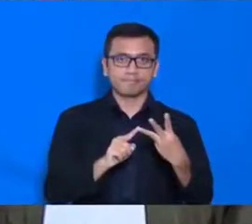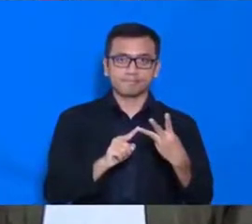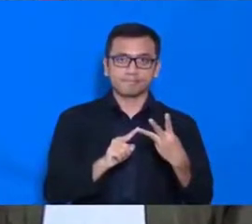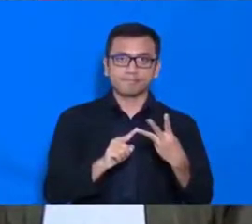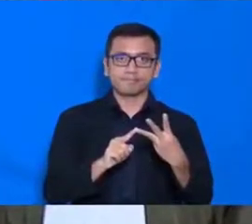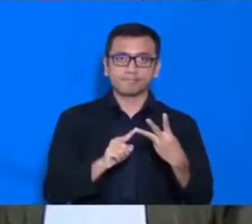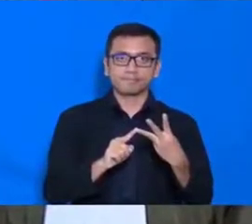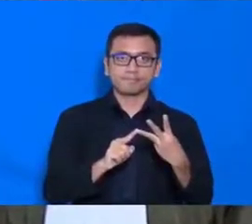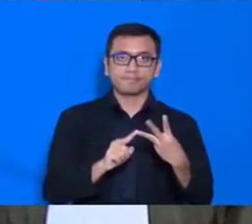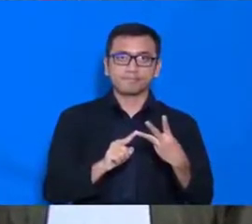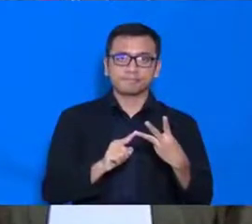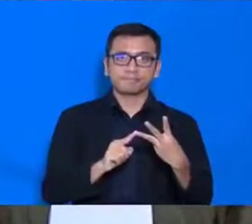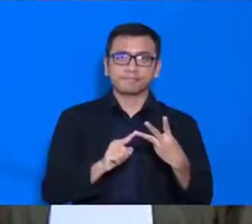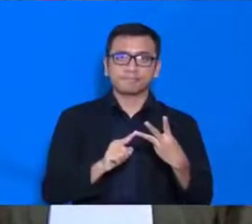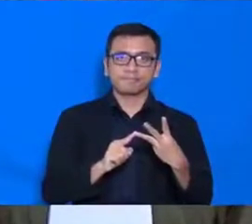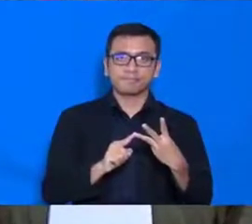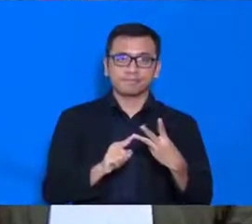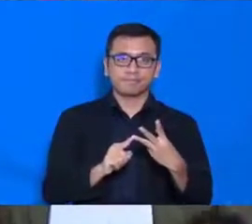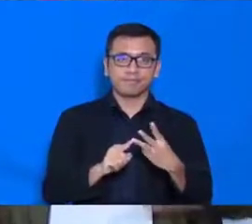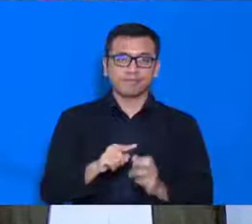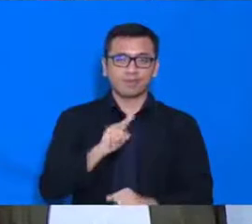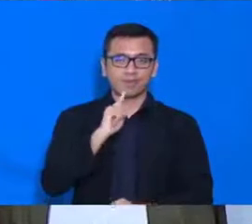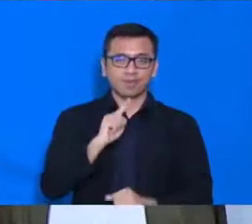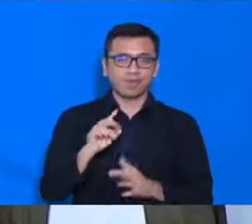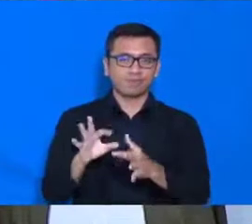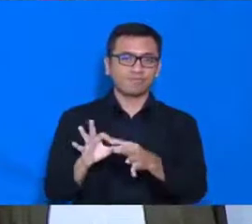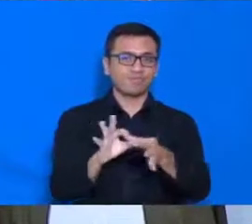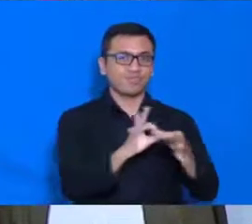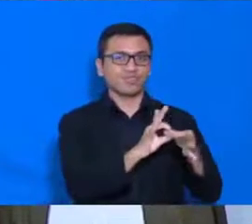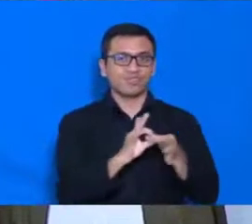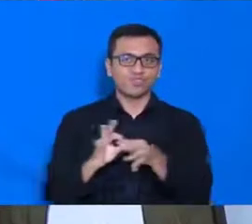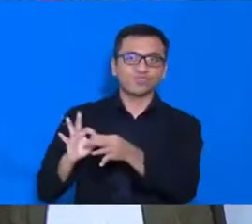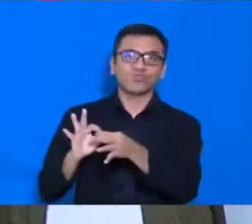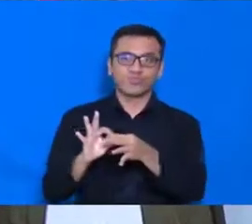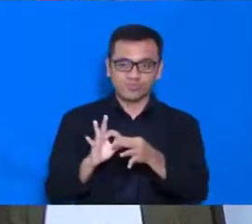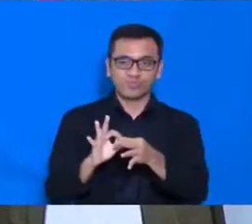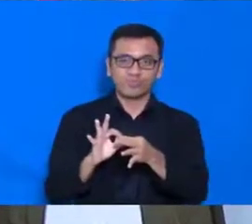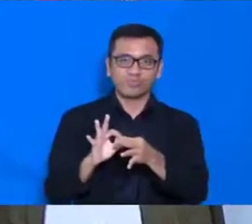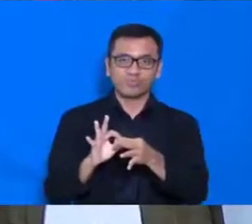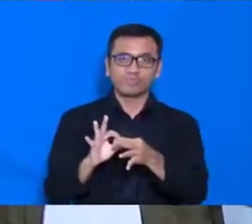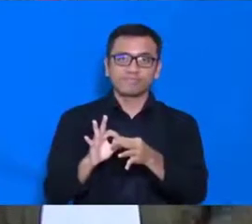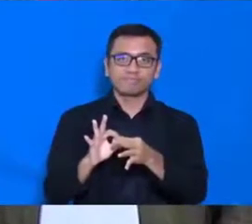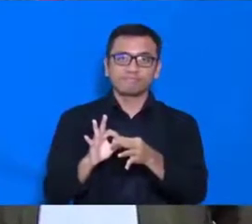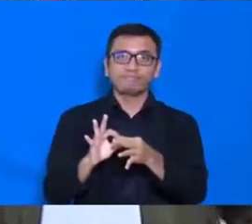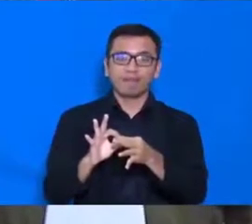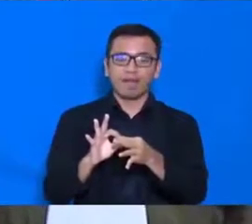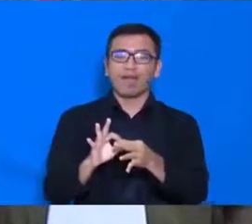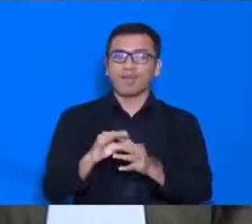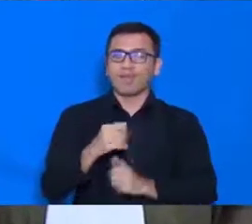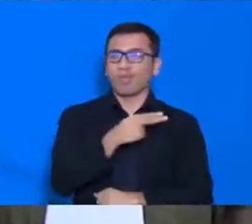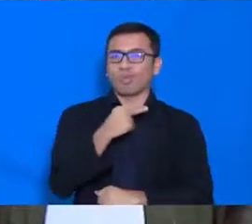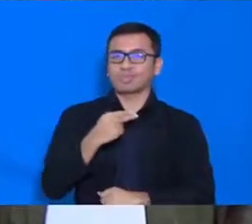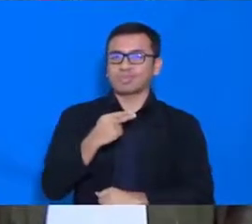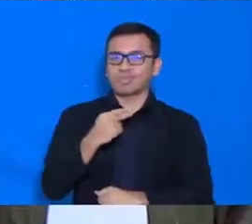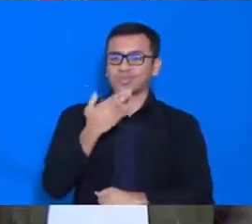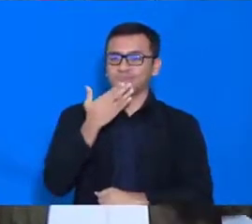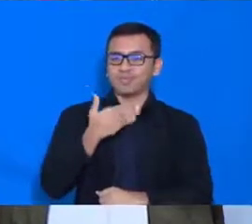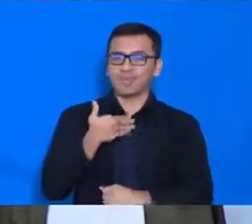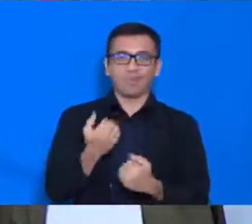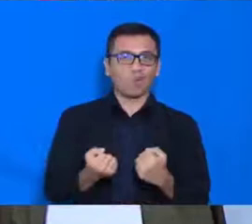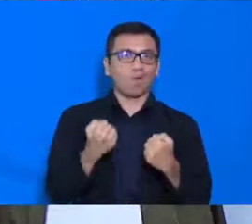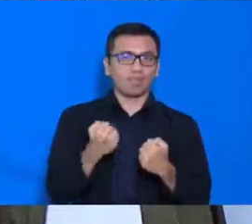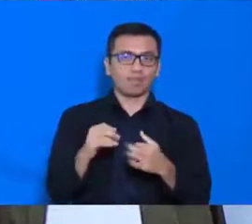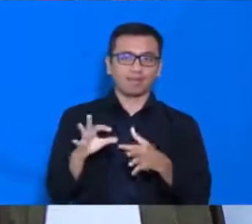masalah kebersamaan Gotong Royong. Ini adalah suatu kekuatan bagi bangsa kita, sehingga